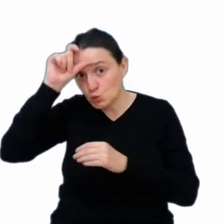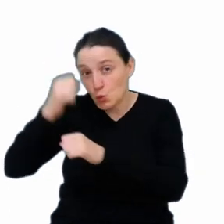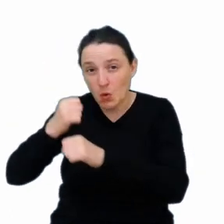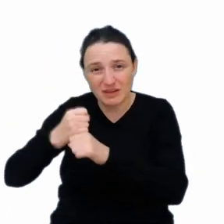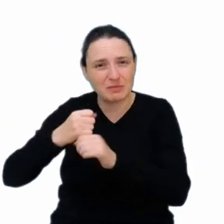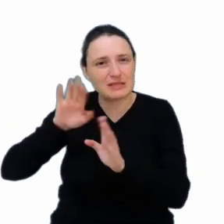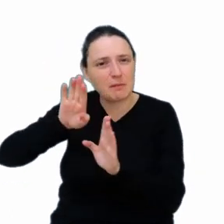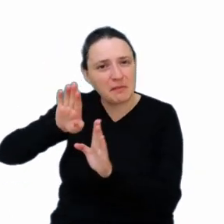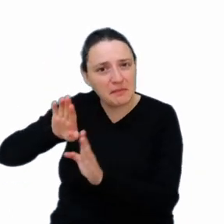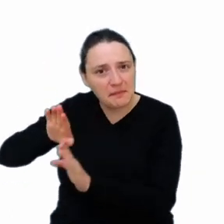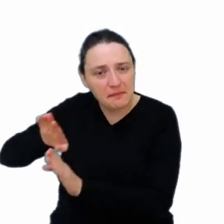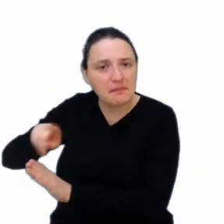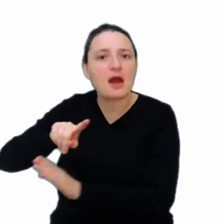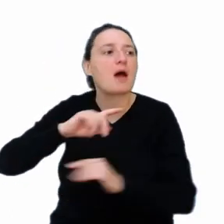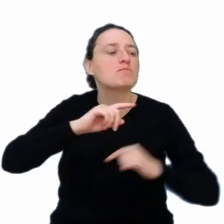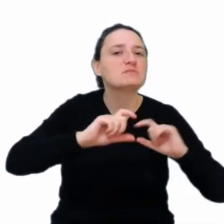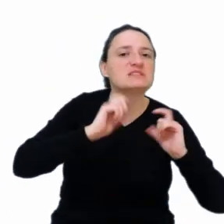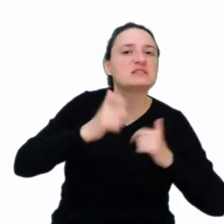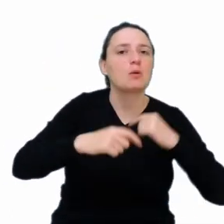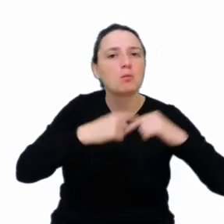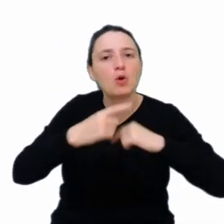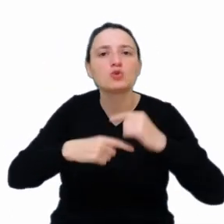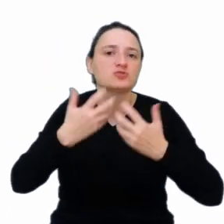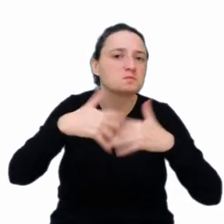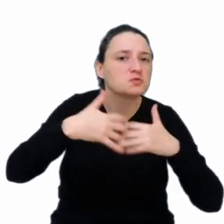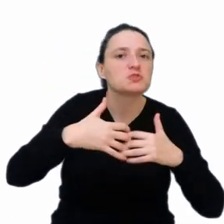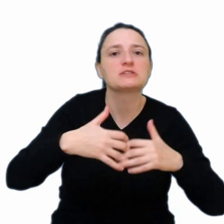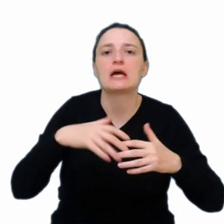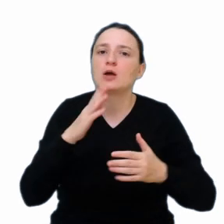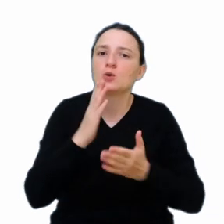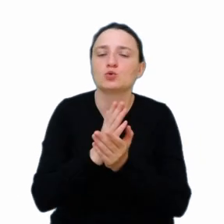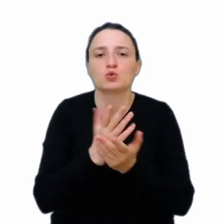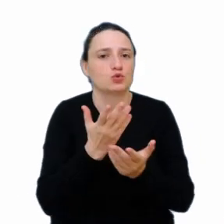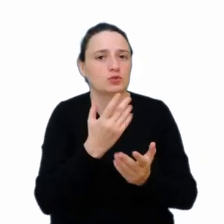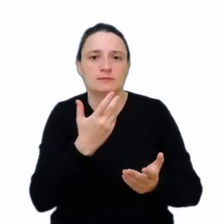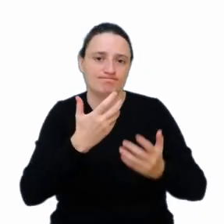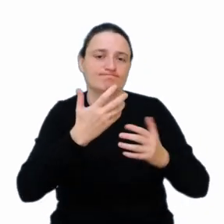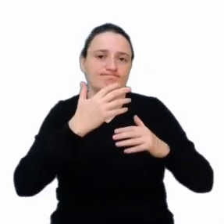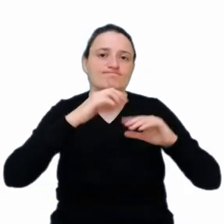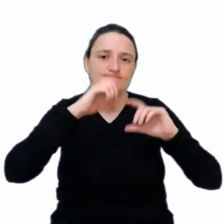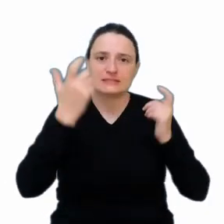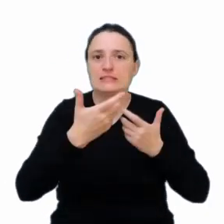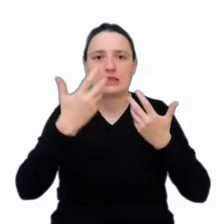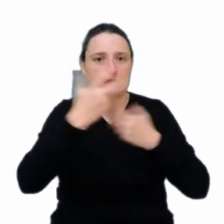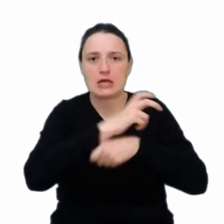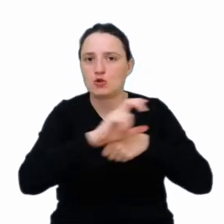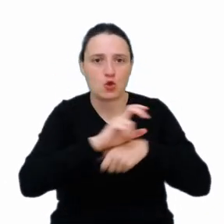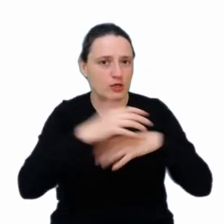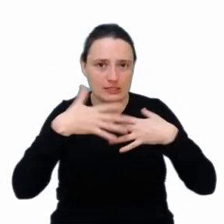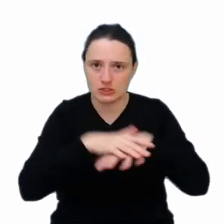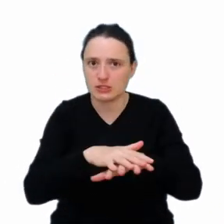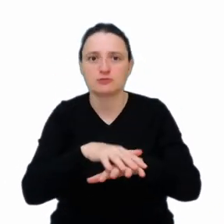sprawić, żeby proces, którym się zajmujemy, albo urządzenie, którym się zajmujemy, albo jakaś większa sieć technologiczna, którą się zajmujemy,